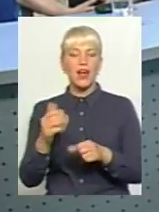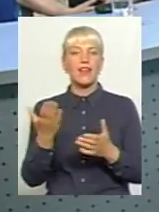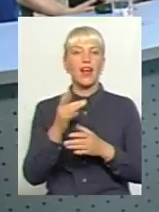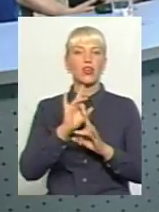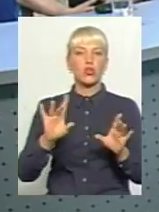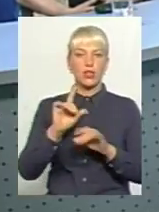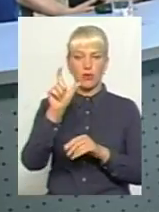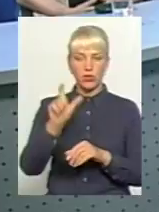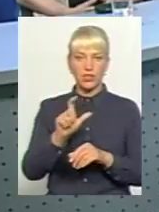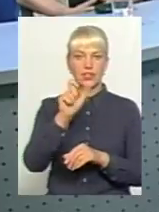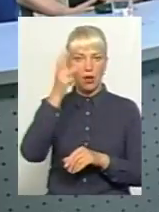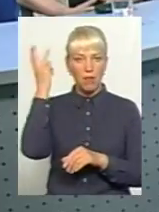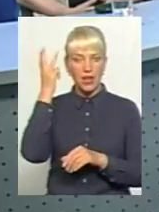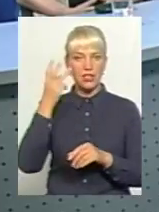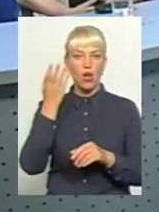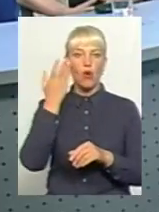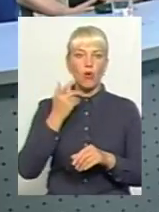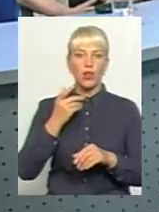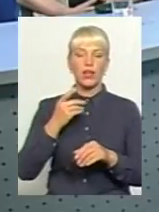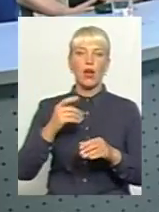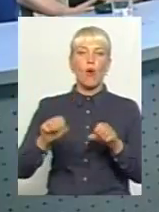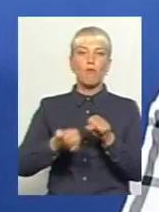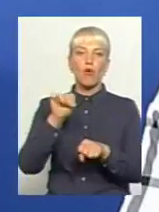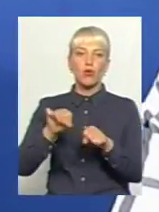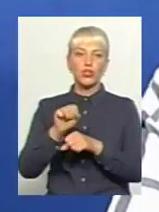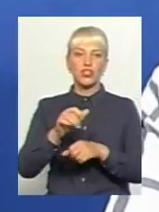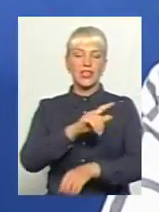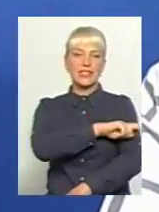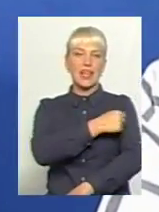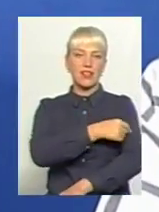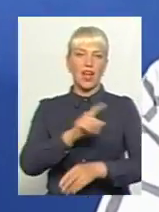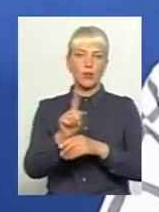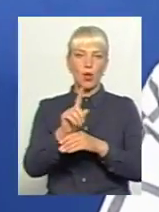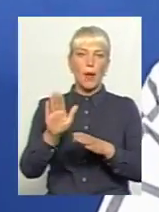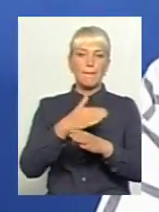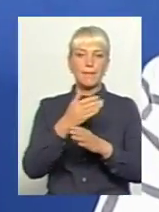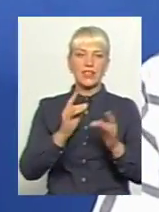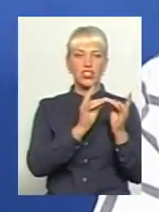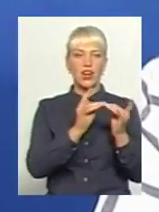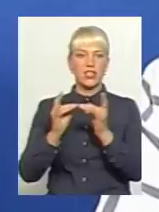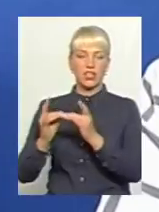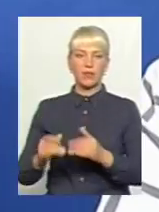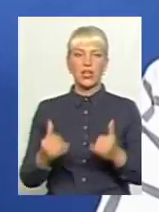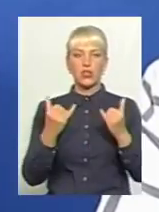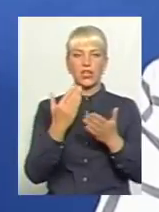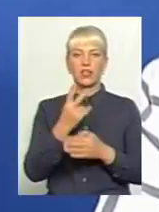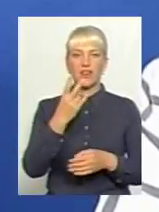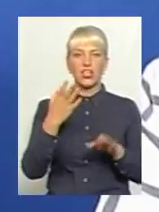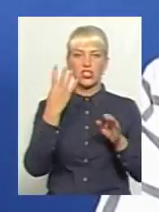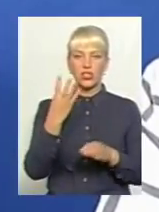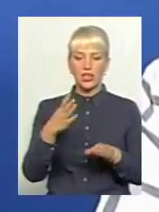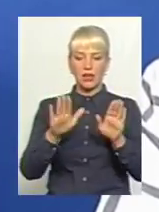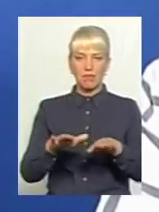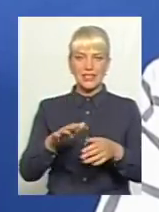порушені санітарні норми між ліжками? На сьогоднішній день в області функціонує 24 діалізних місця, них 18